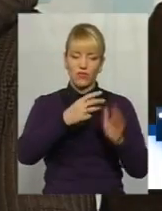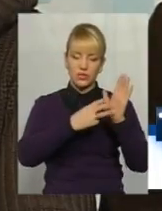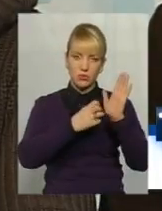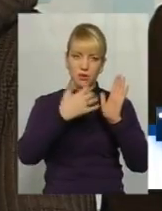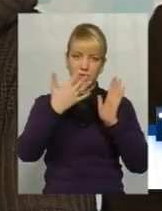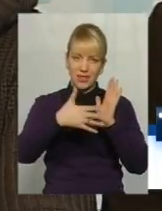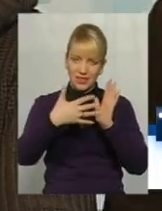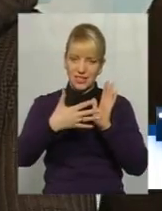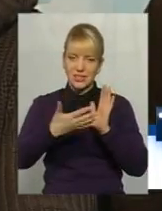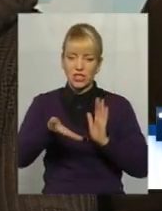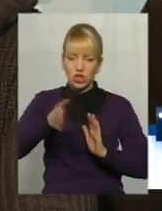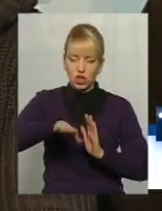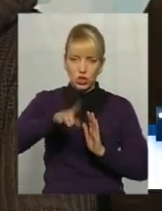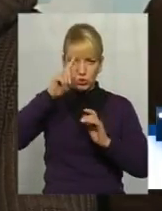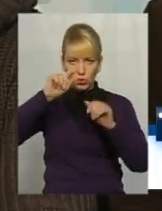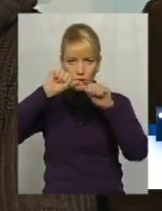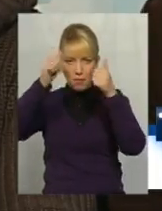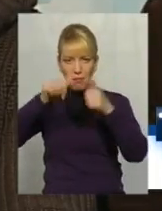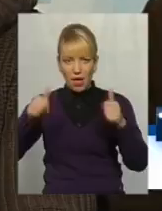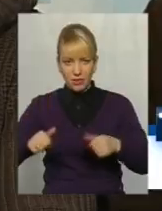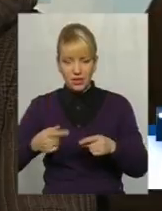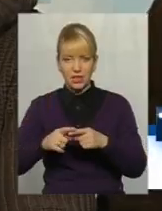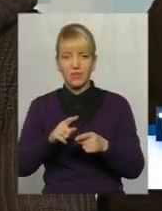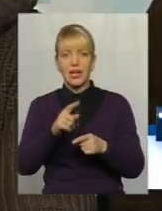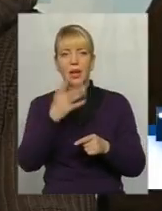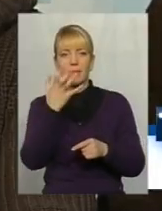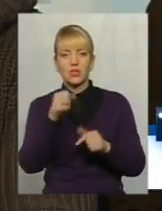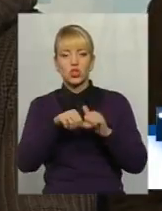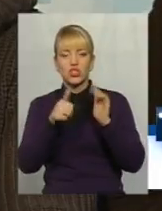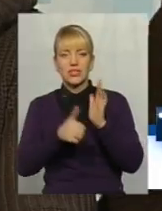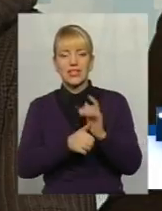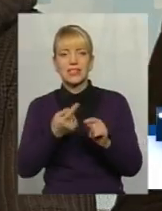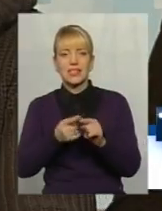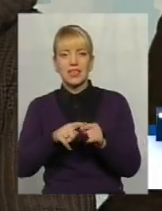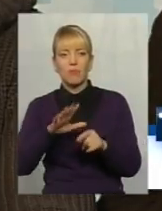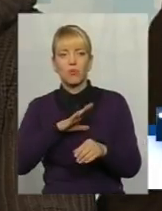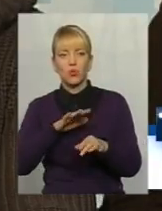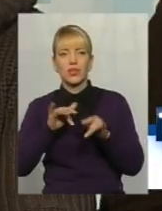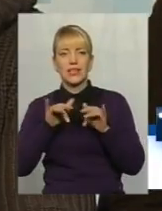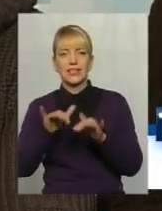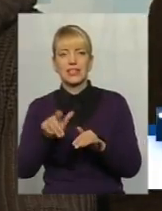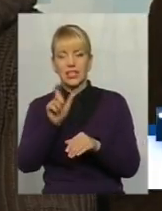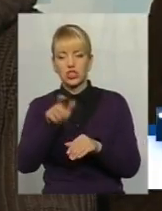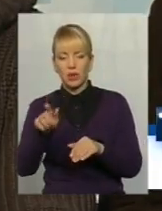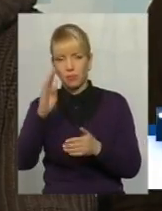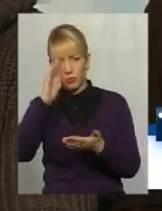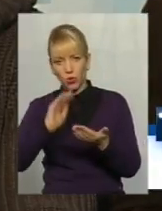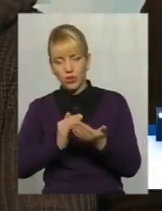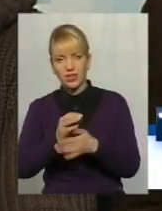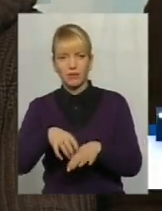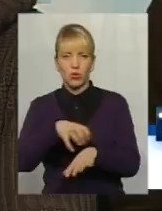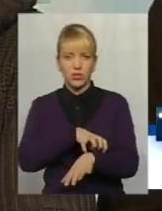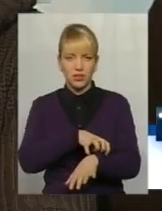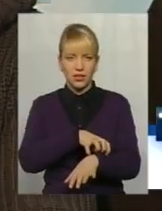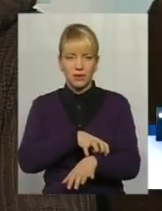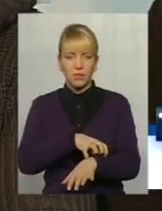пам'ятників на території Хмельницької області 516 – це були діячам політичним та партійним